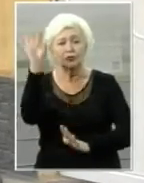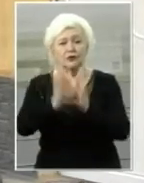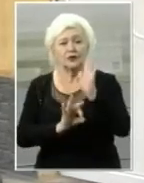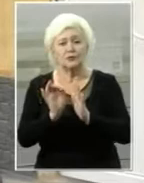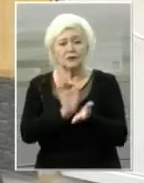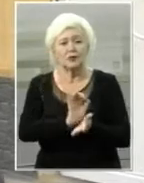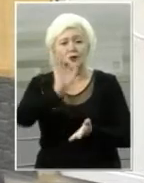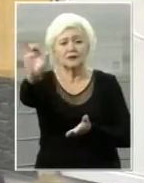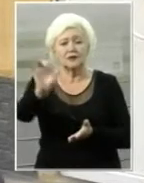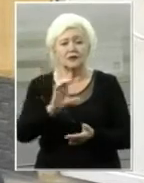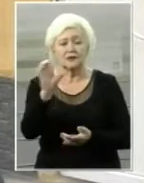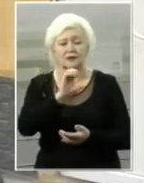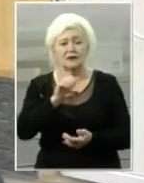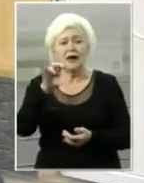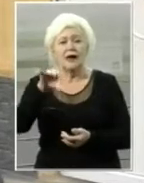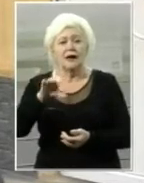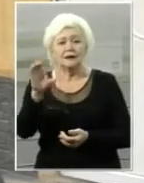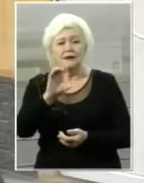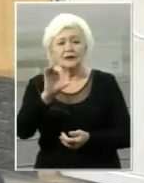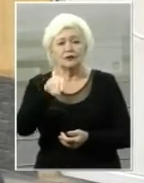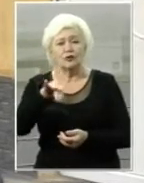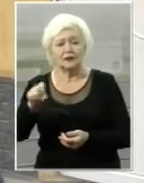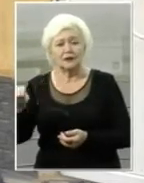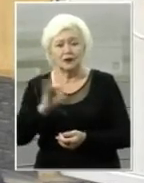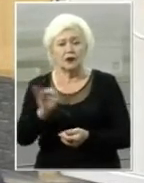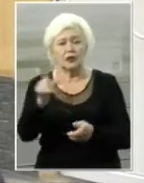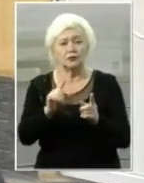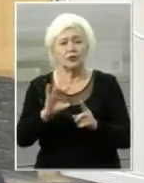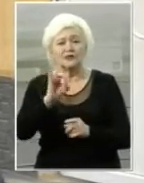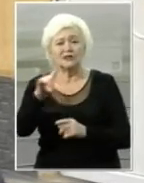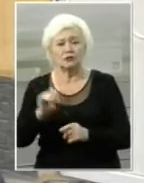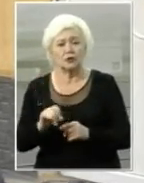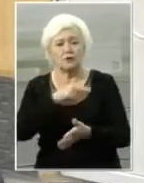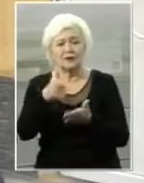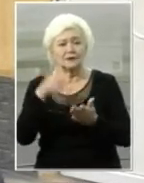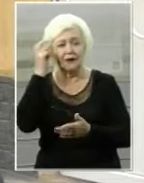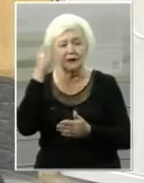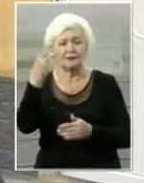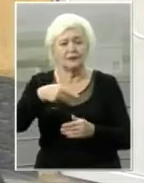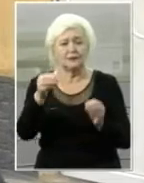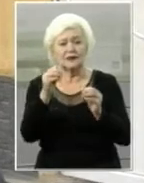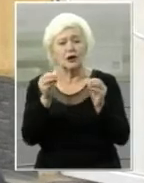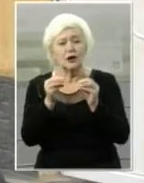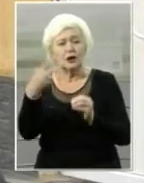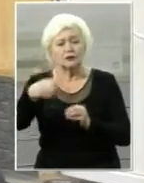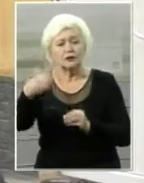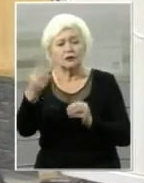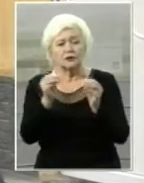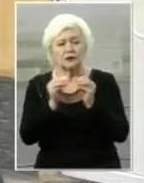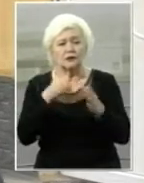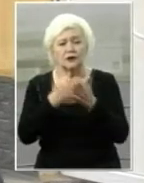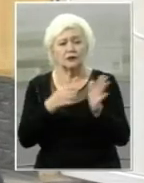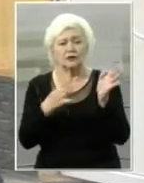етапування Торбіна Сергія Володимировича до слідчого ізолятору СБУ міста Києв з 22.10 по 9.11